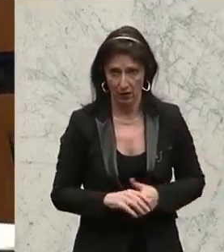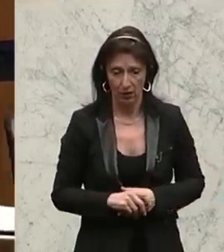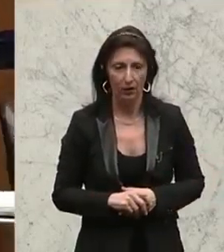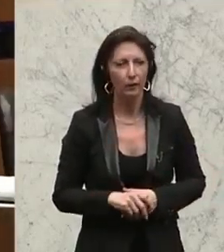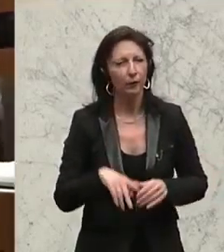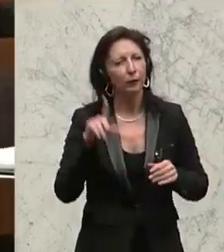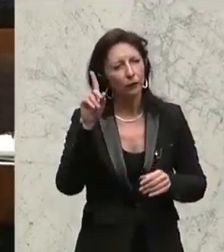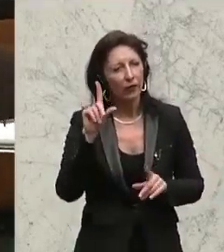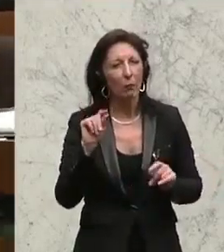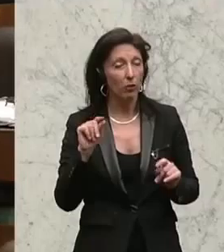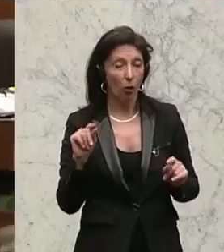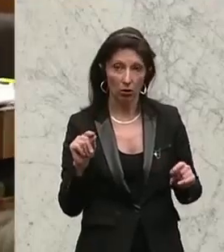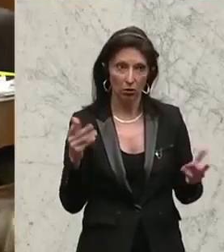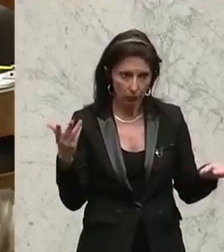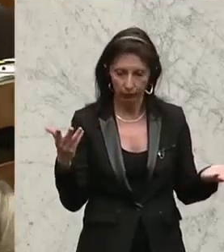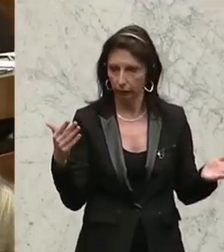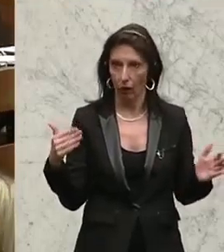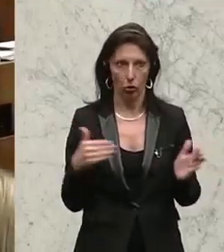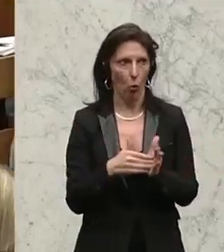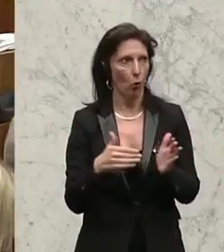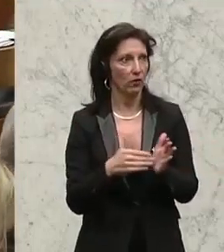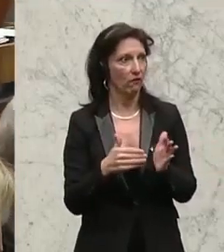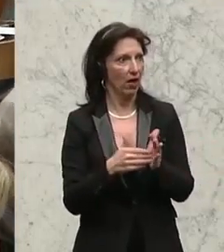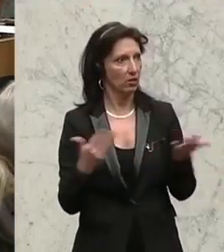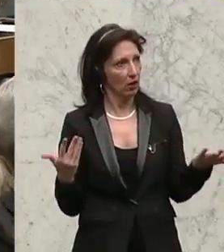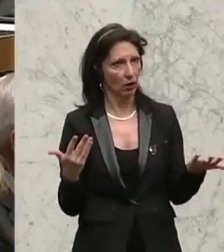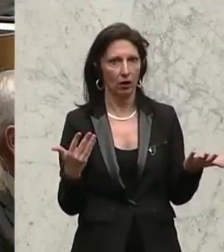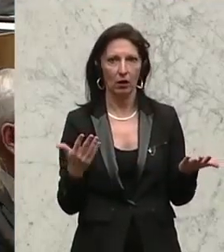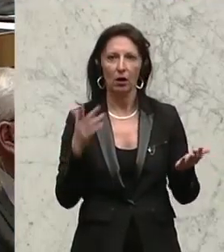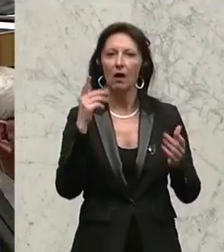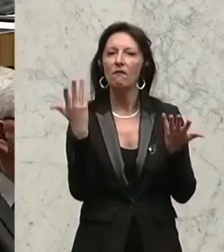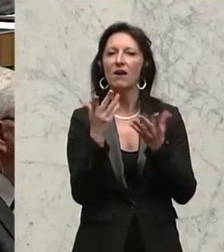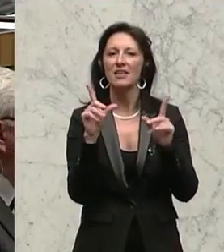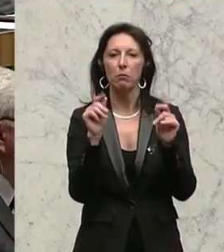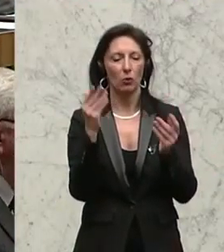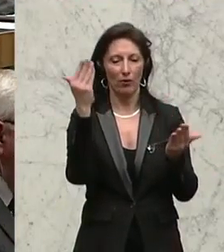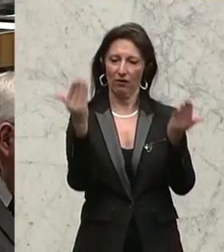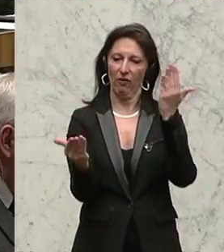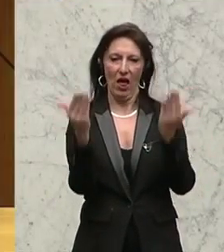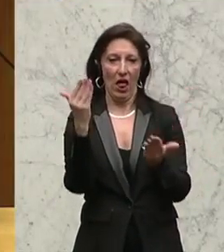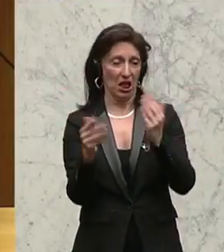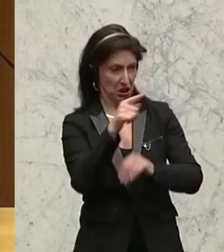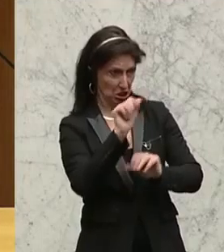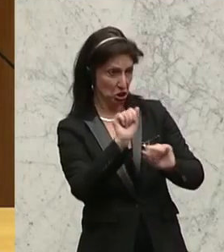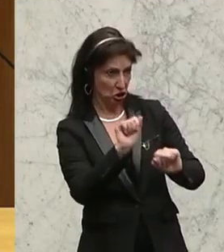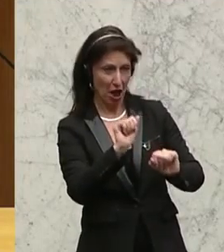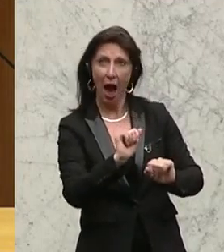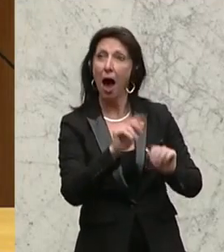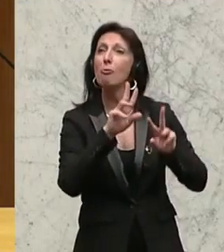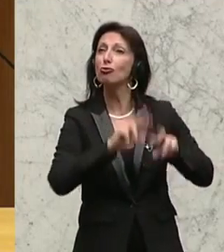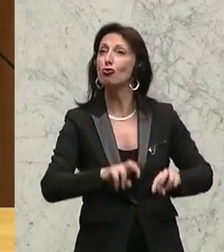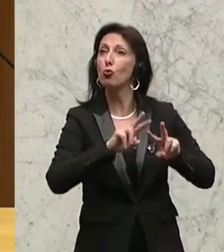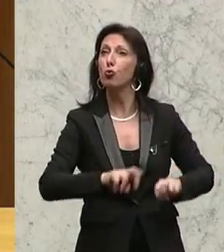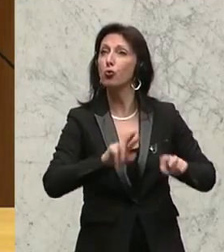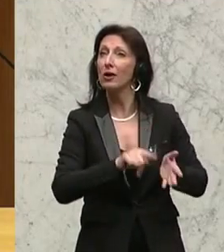Da ist es einmal mehr notwendig, das Phänomen der Scheinkorrelation aufzuklären. Sie stehen ja so auf Studien, deswegen habe ich Ihnen ein bisschen